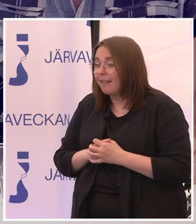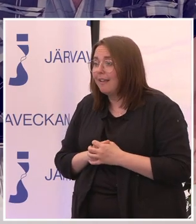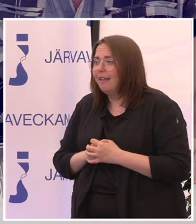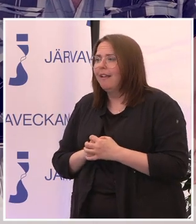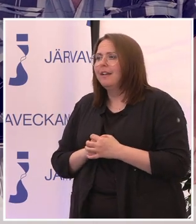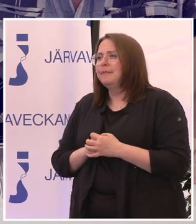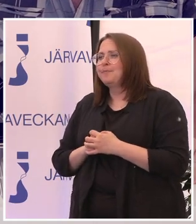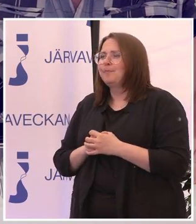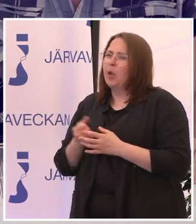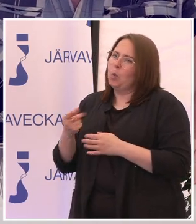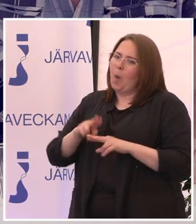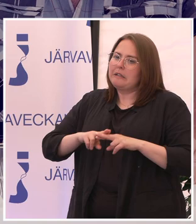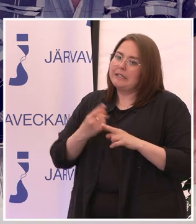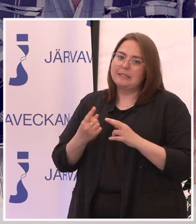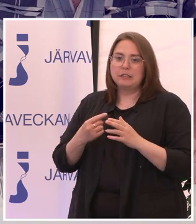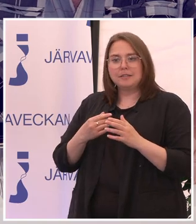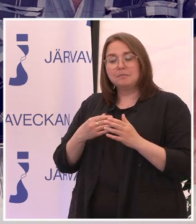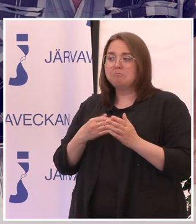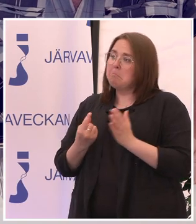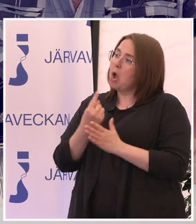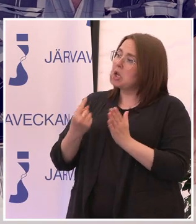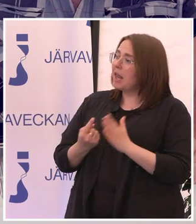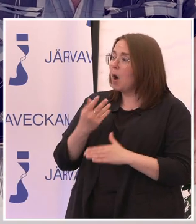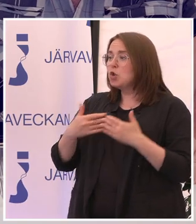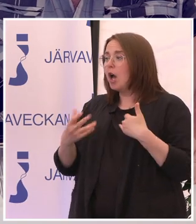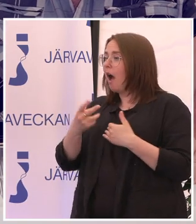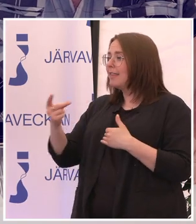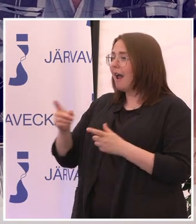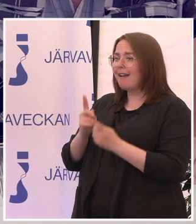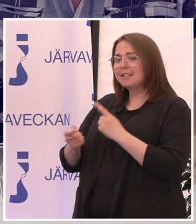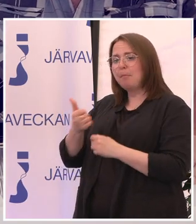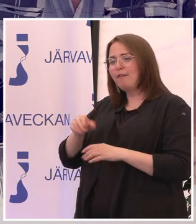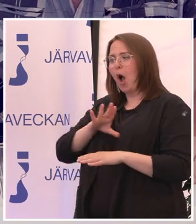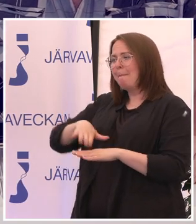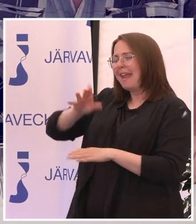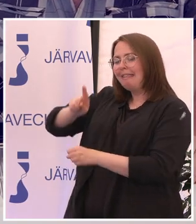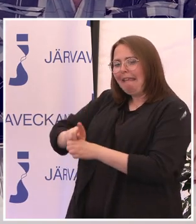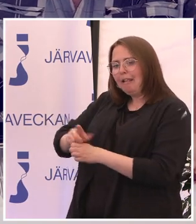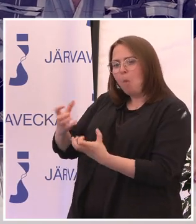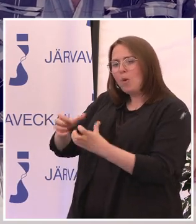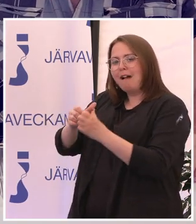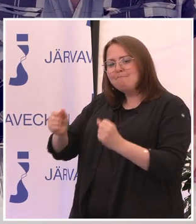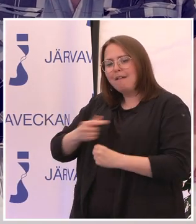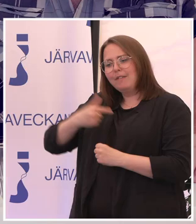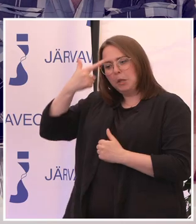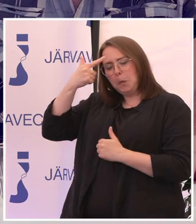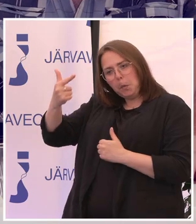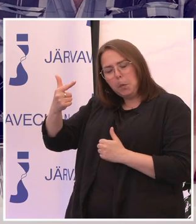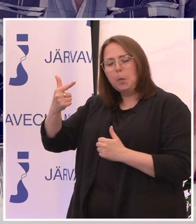Några känns möjliga. Andra kanske har lite längre. Men vår tanke är att vi ska kunna